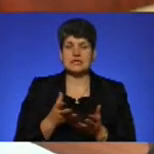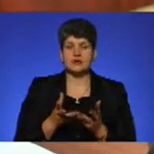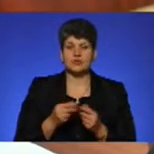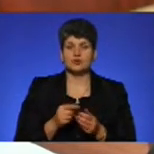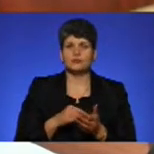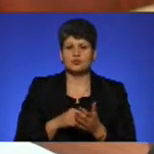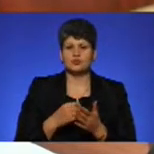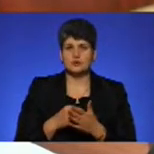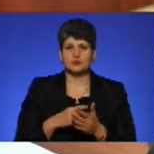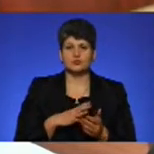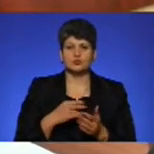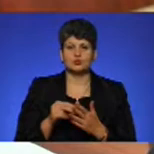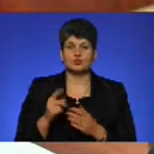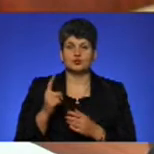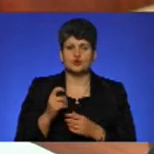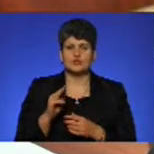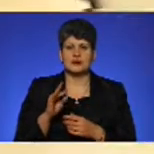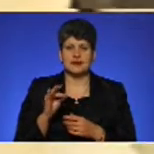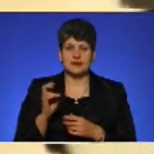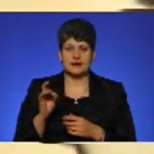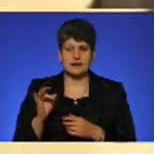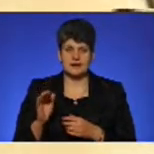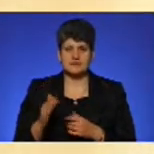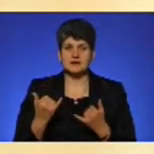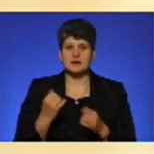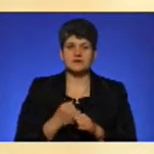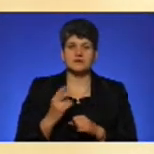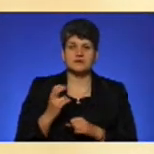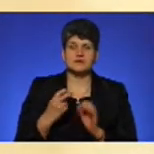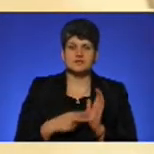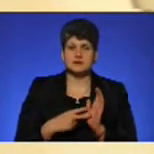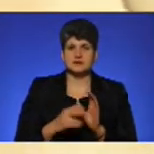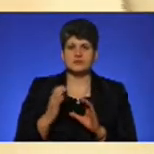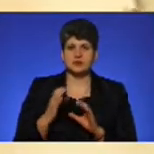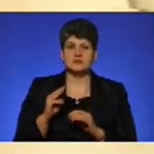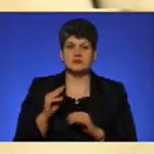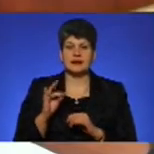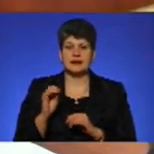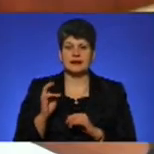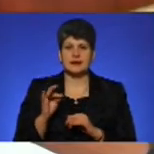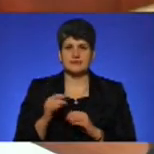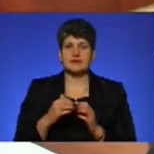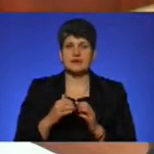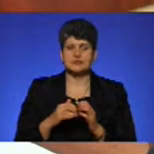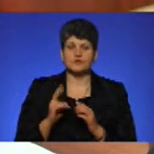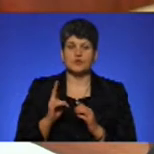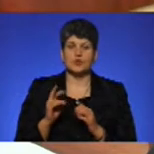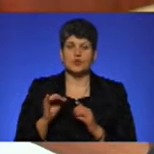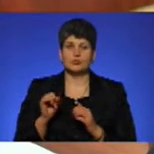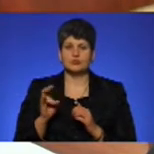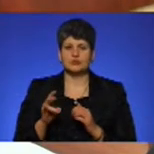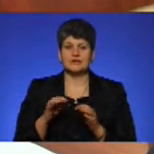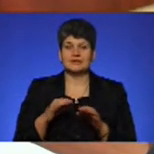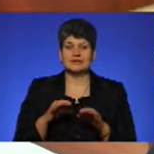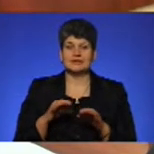трекерів для комунального підприємства. У нас зараз працюють 270 автобусів з трекерами. Херсон Комун Транссервісу ми передали